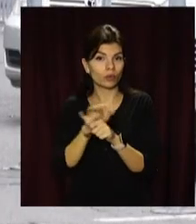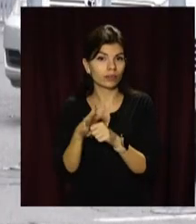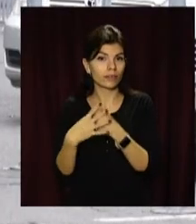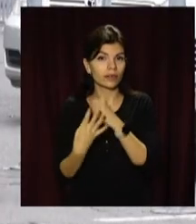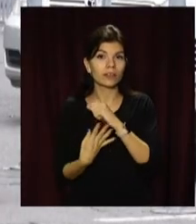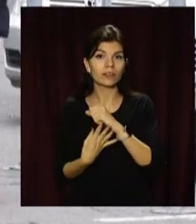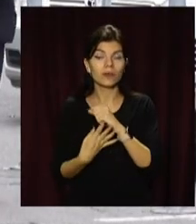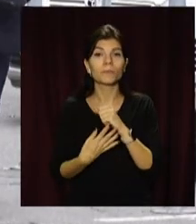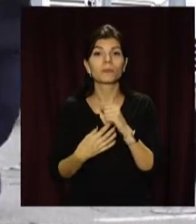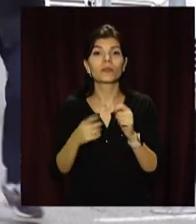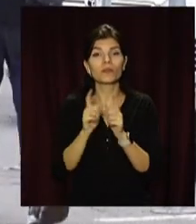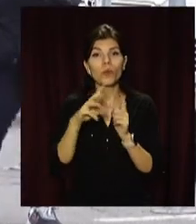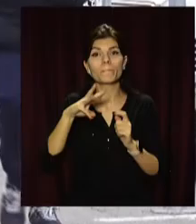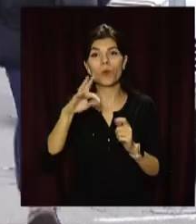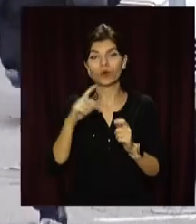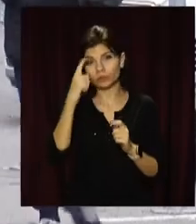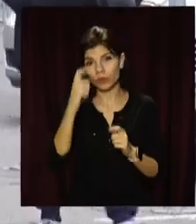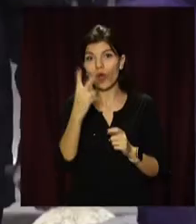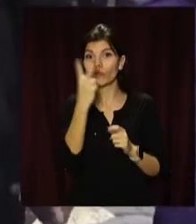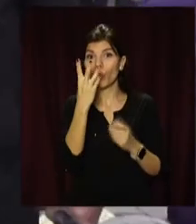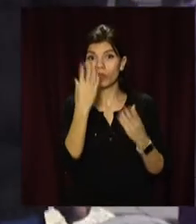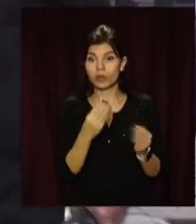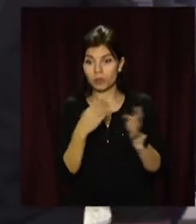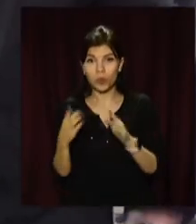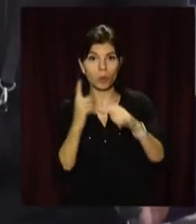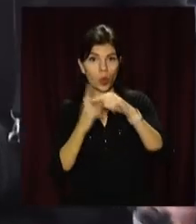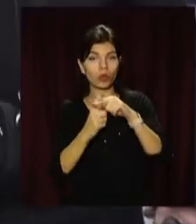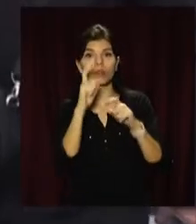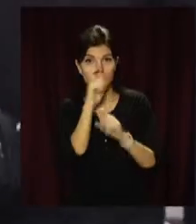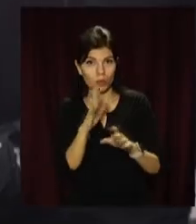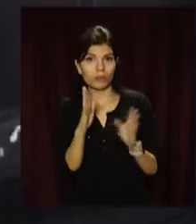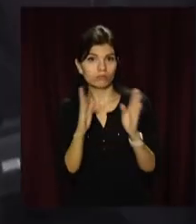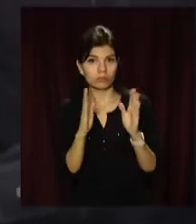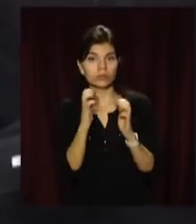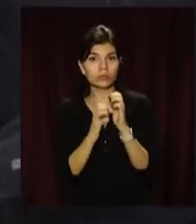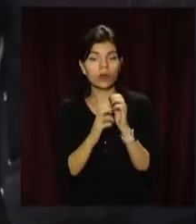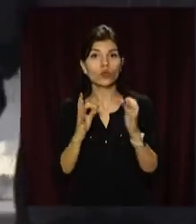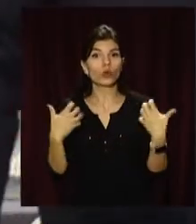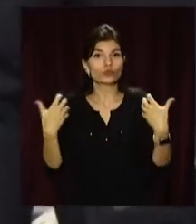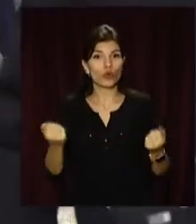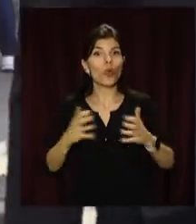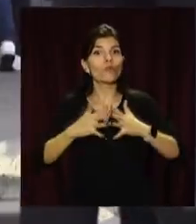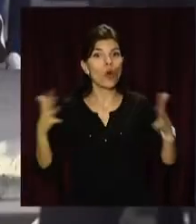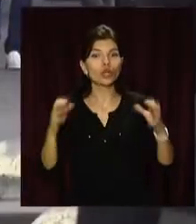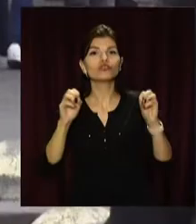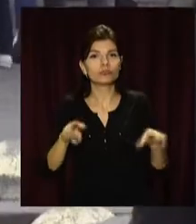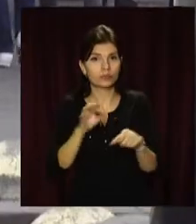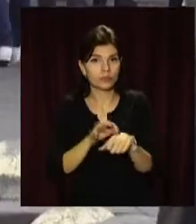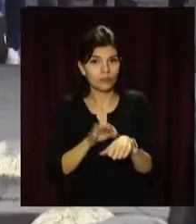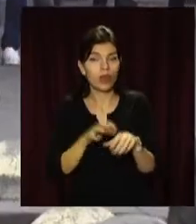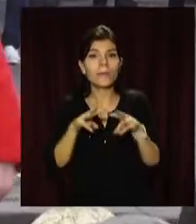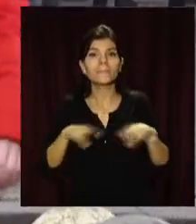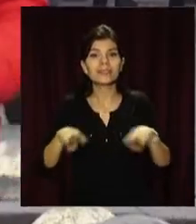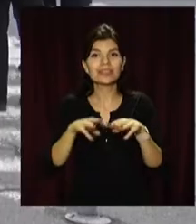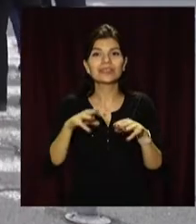-19. Однак у МОЗ зазначають, другий день поспіль тримається позитивна динаміка. Кількість одужавших більше, аніж захворілих. Між тим,